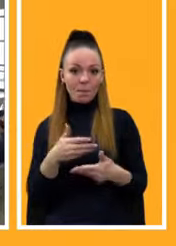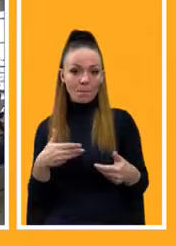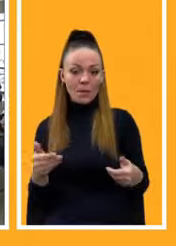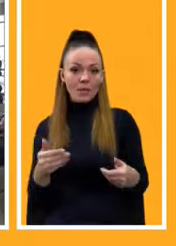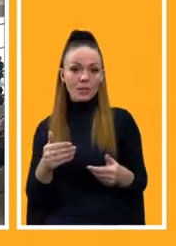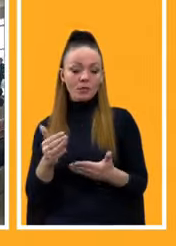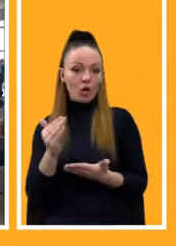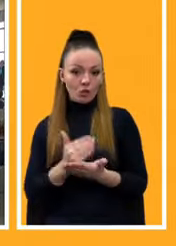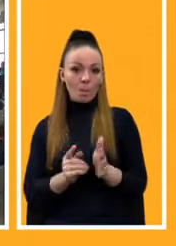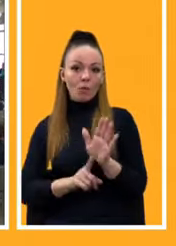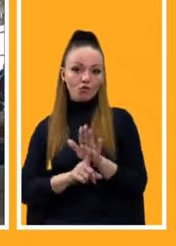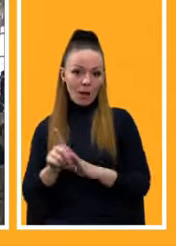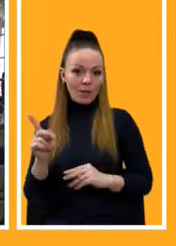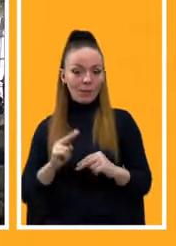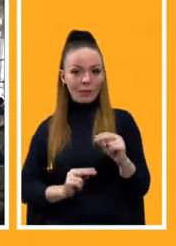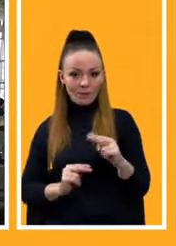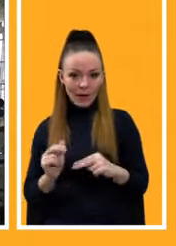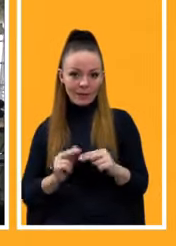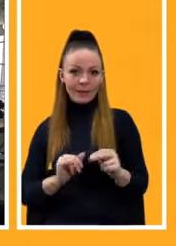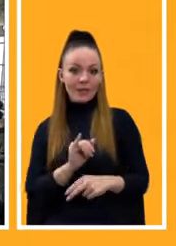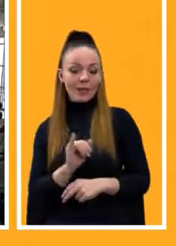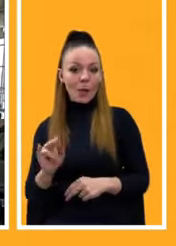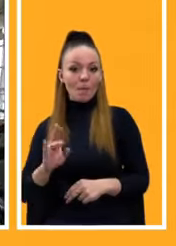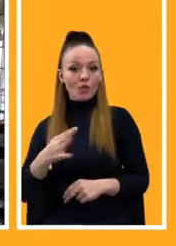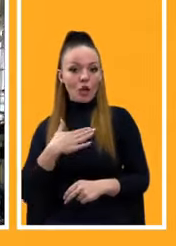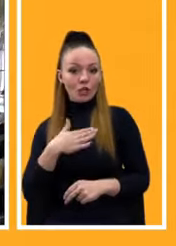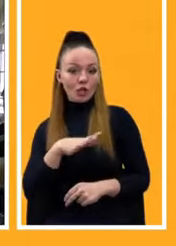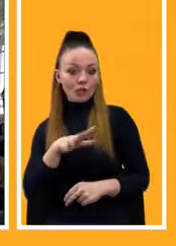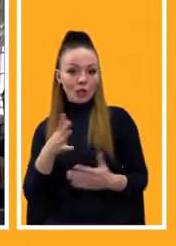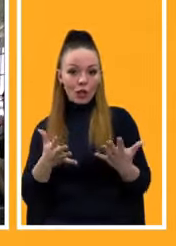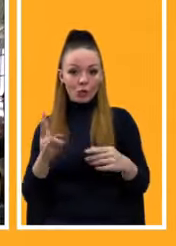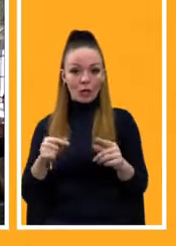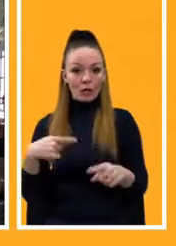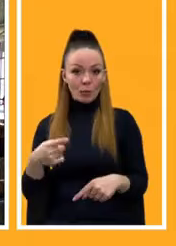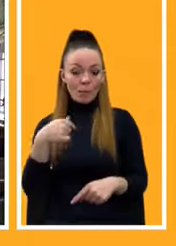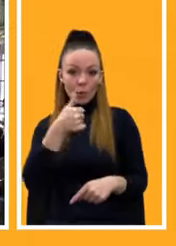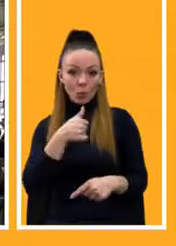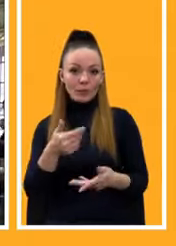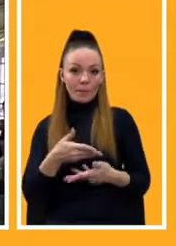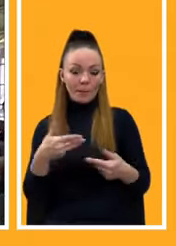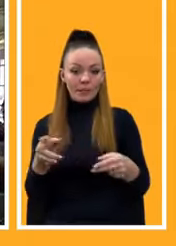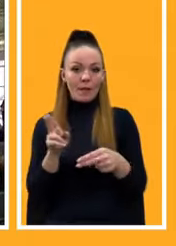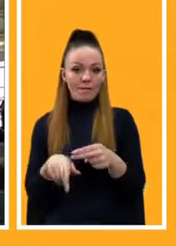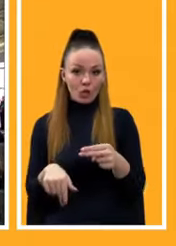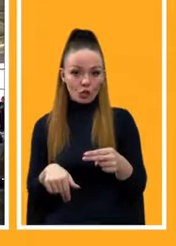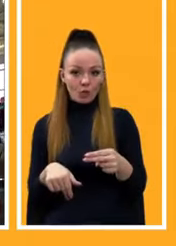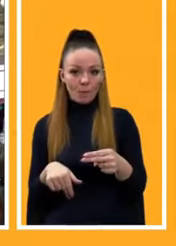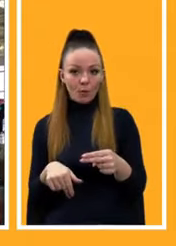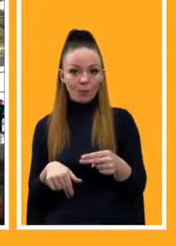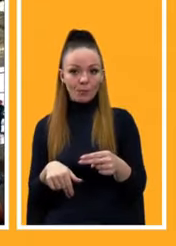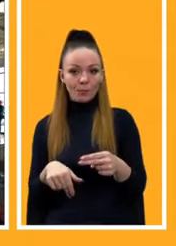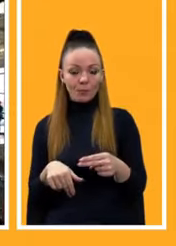ж таки почали його будувати. І по наших очікуваннях, що наступному році ми завершимо... Перемикається.